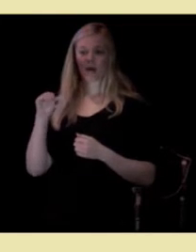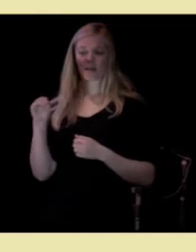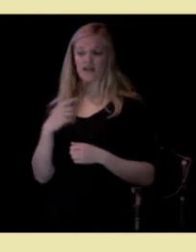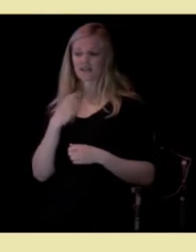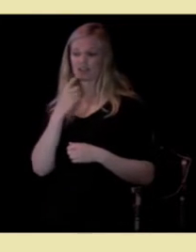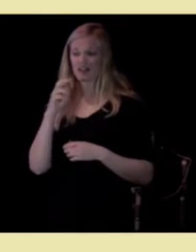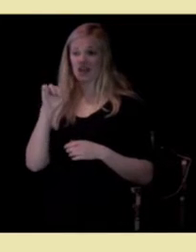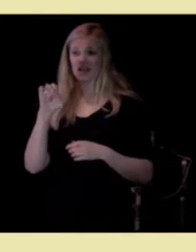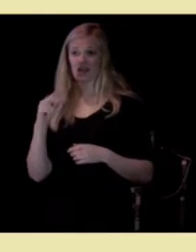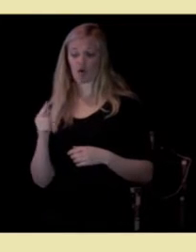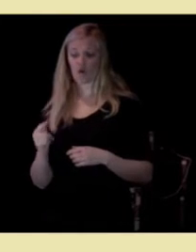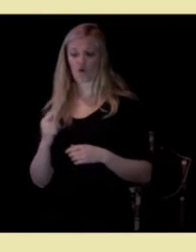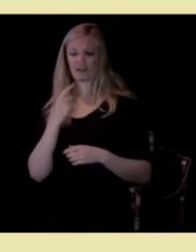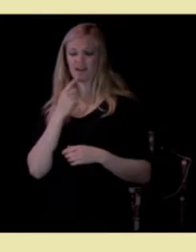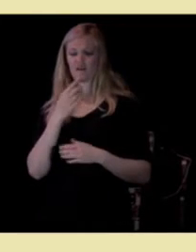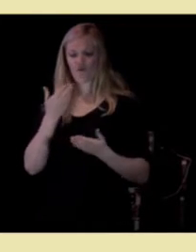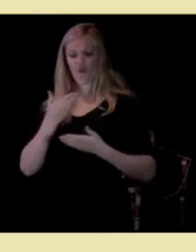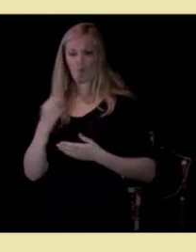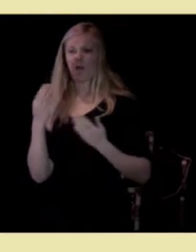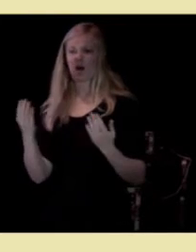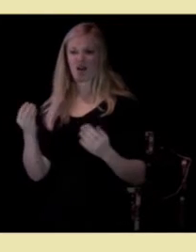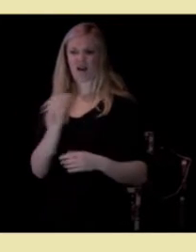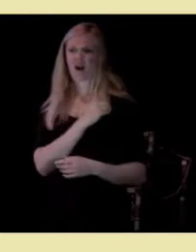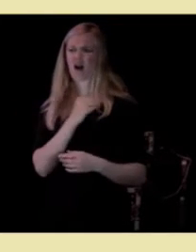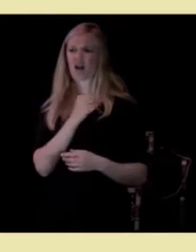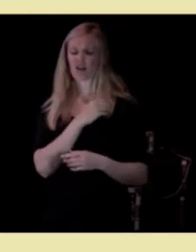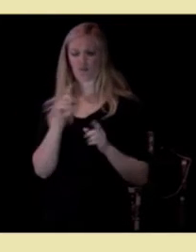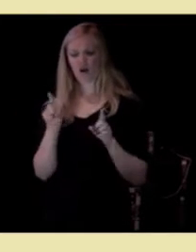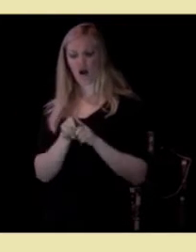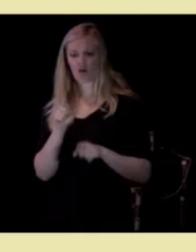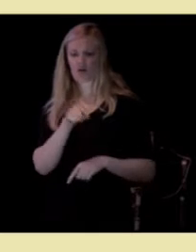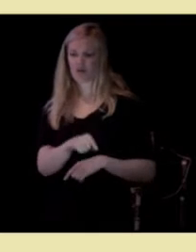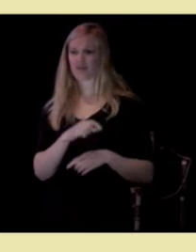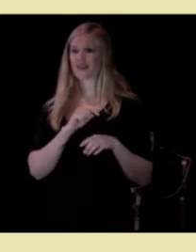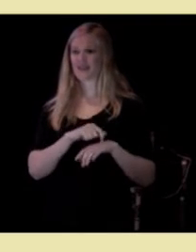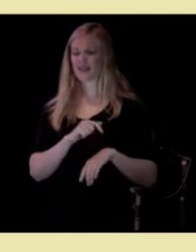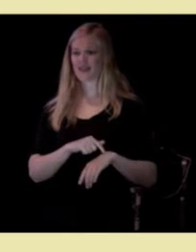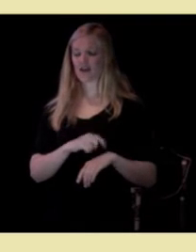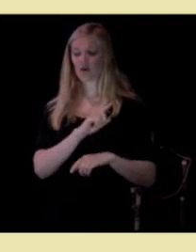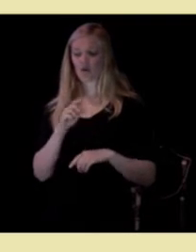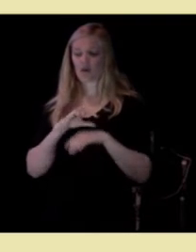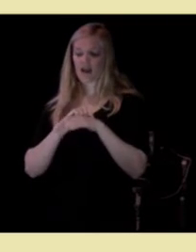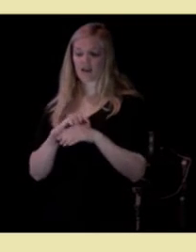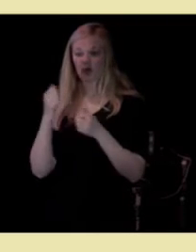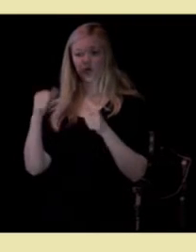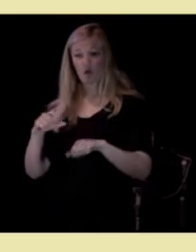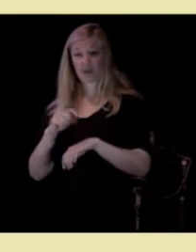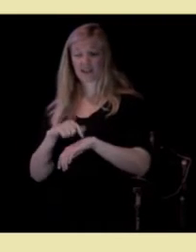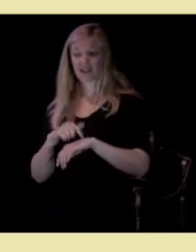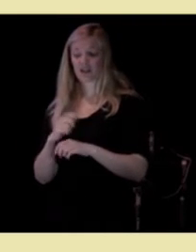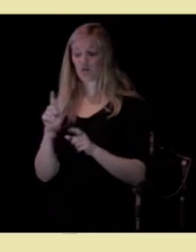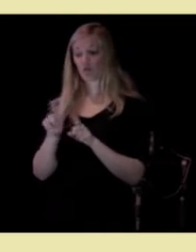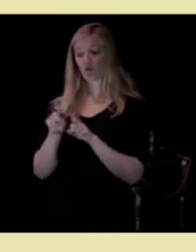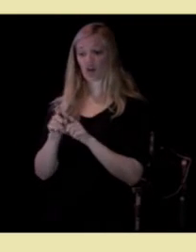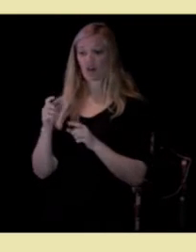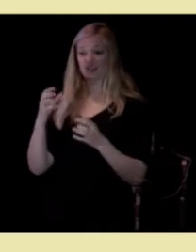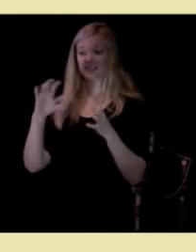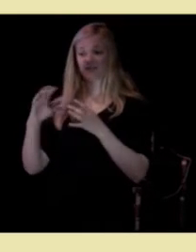at hun mottar mange klager om nettopp dette. Når legen har dårlig tid så blir det en stresssituasjon.